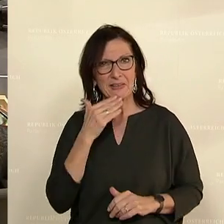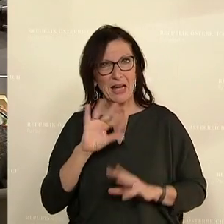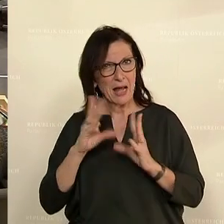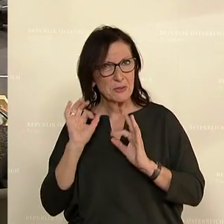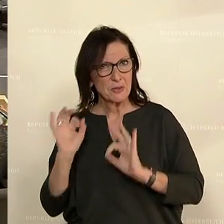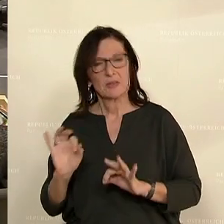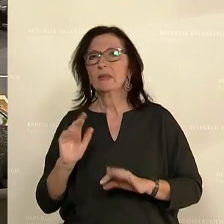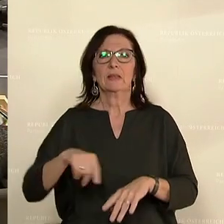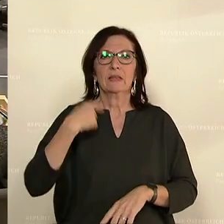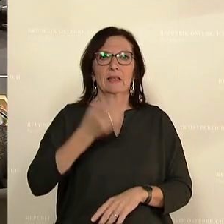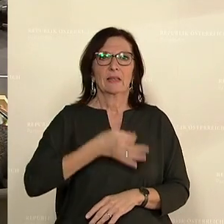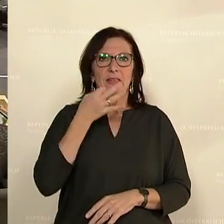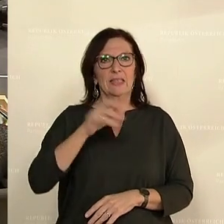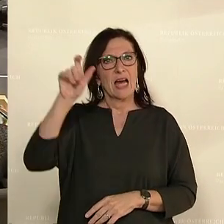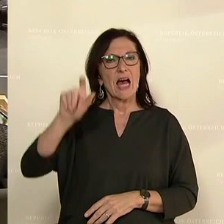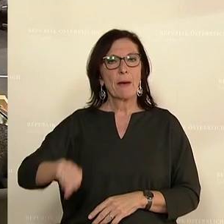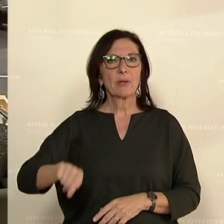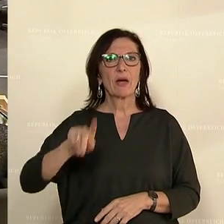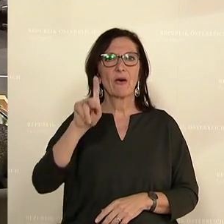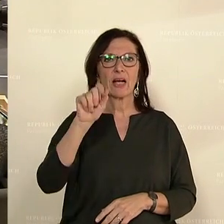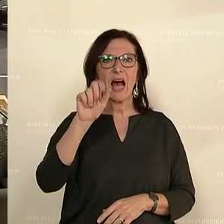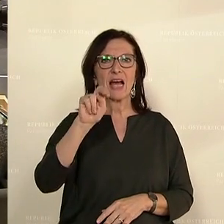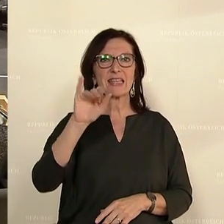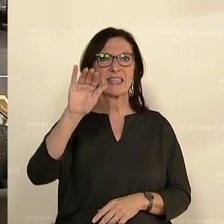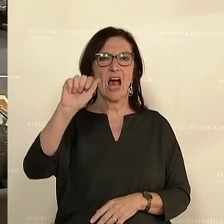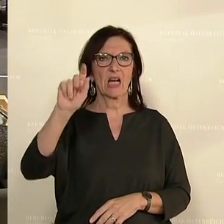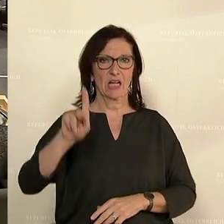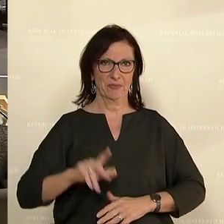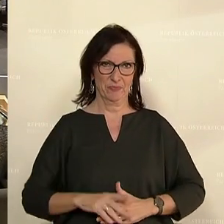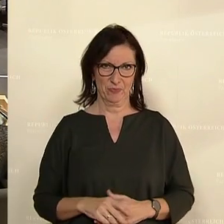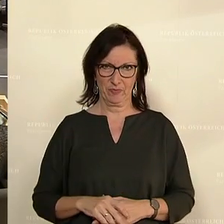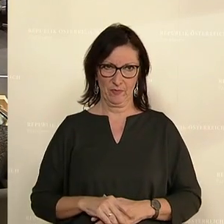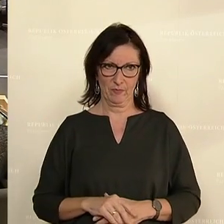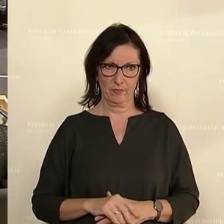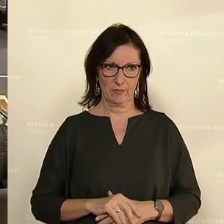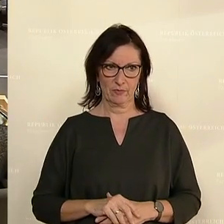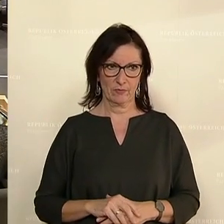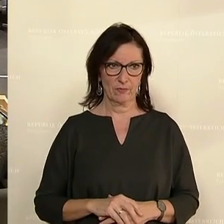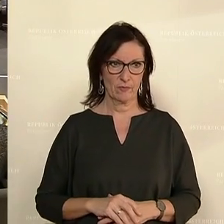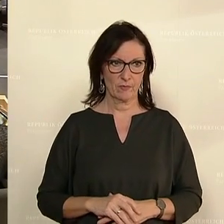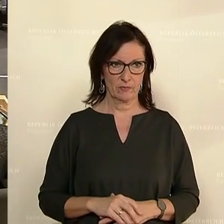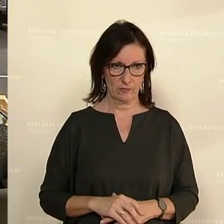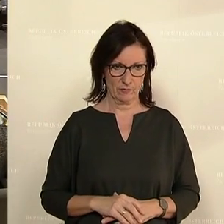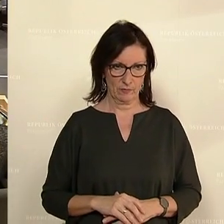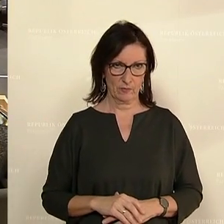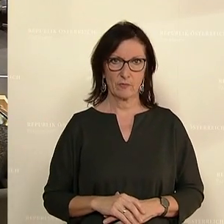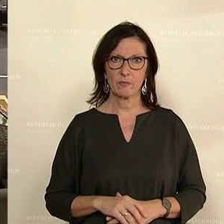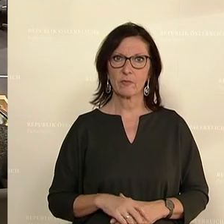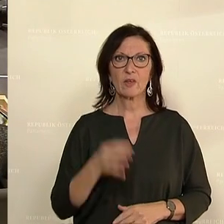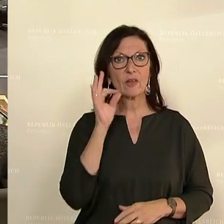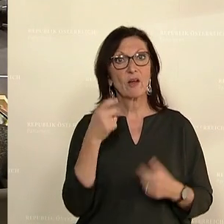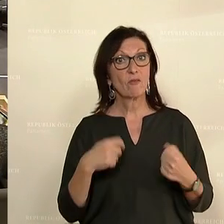Ein und ein Wunder von der SPÖ spricht an, dass in manchen Regionen Österreich das Gehaltsniveau höher sei als jenes des Bundes